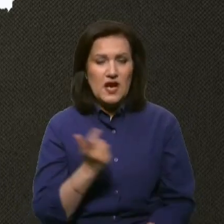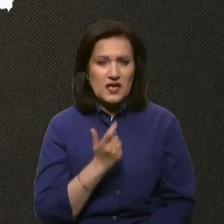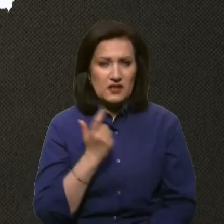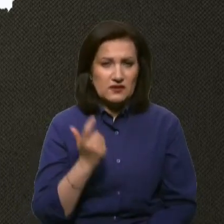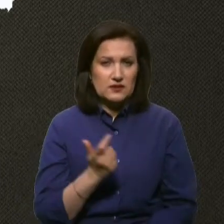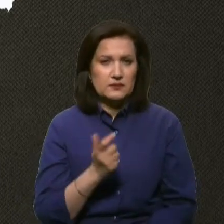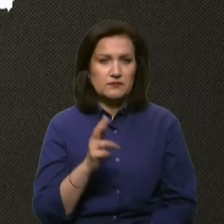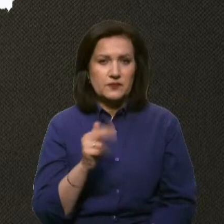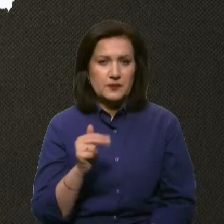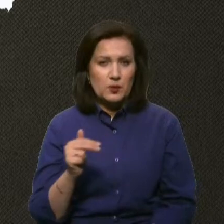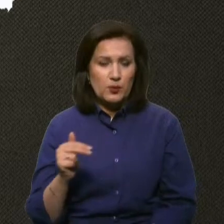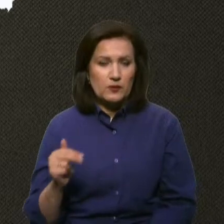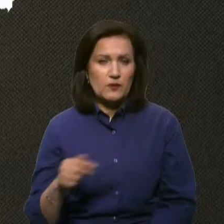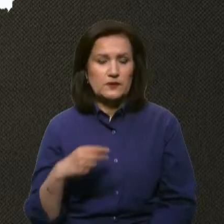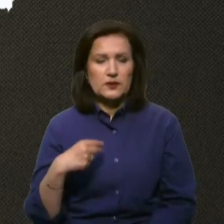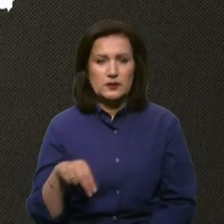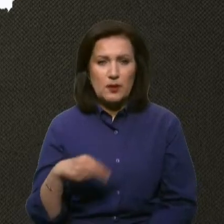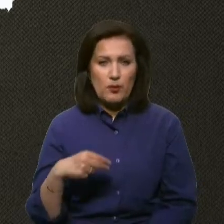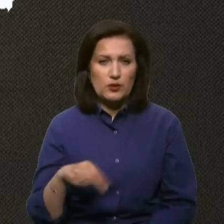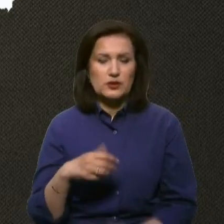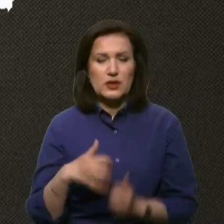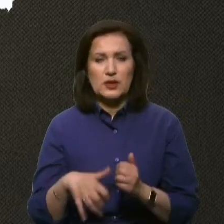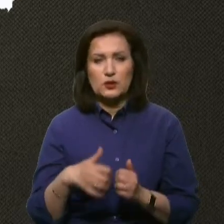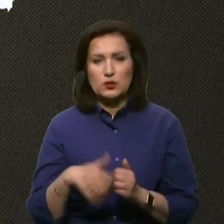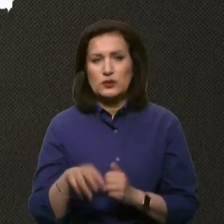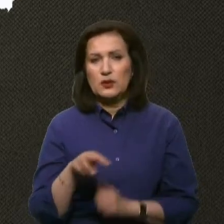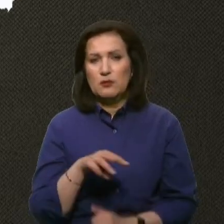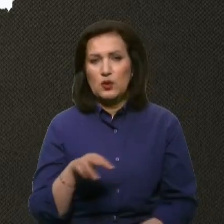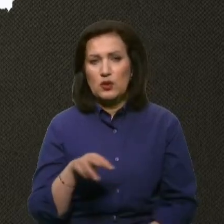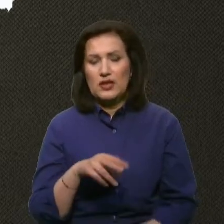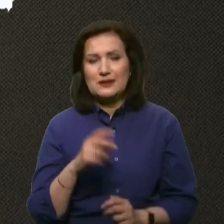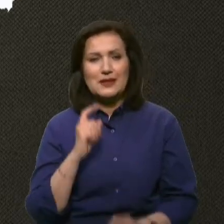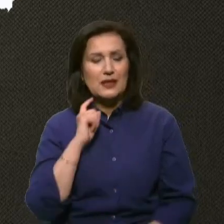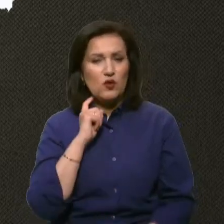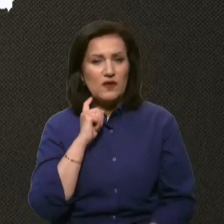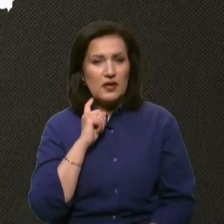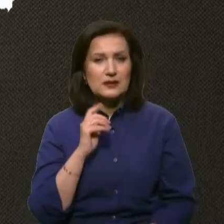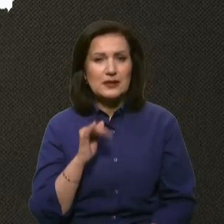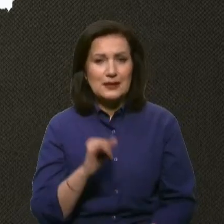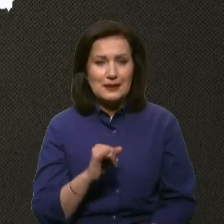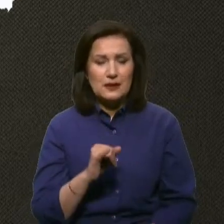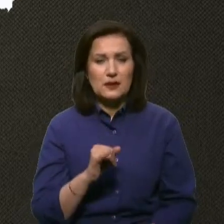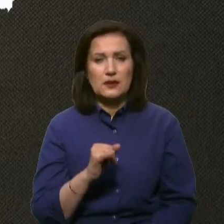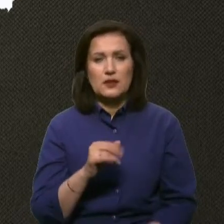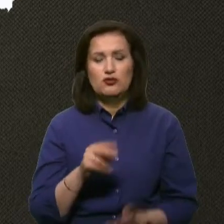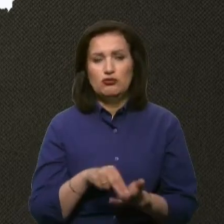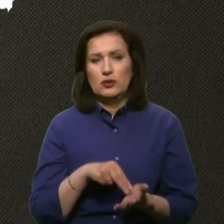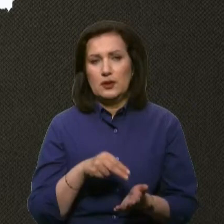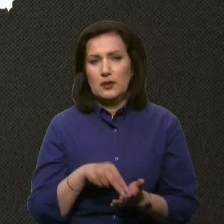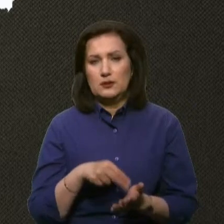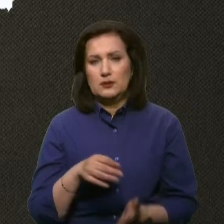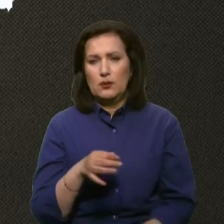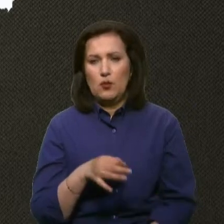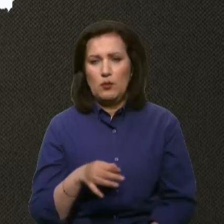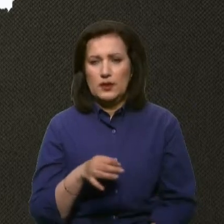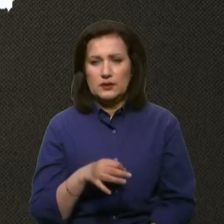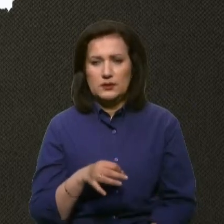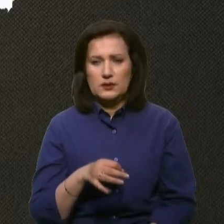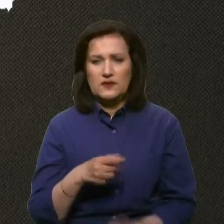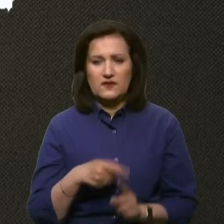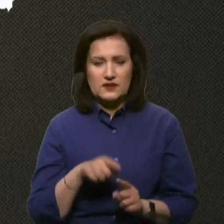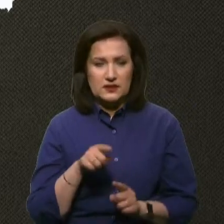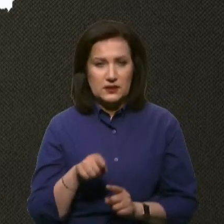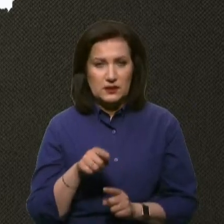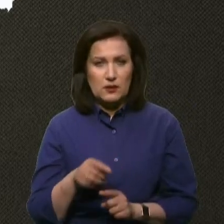Харківській, Дніпропетровській, Запорізькій, Херсонській, Миколаївській, Кіровоградській і Черкаській області. І